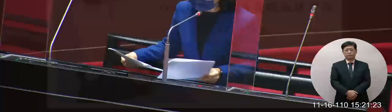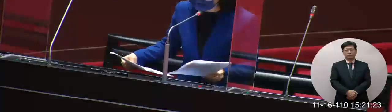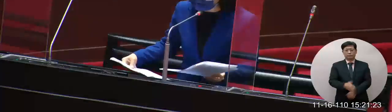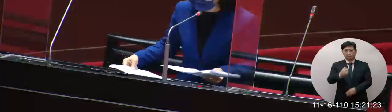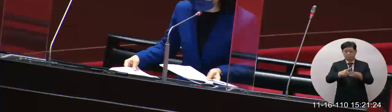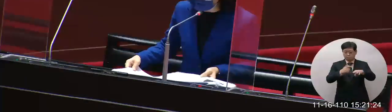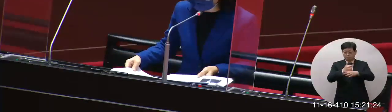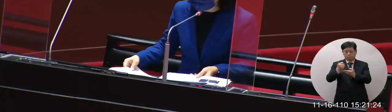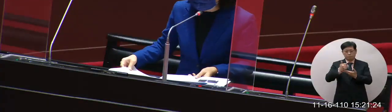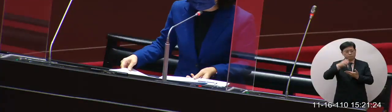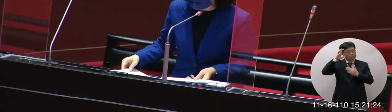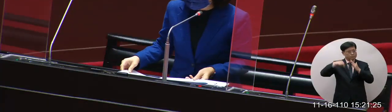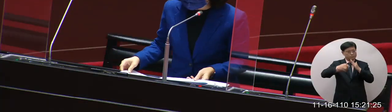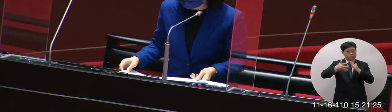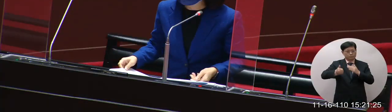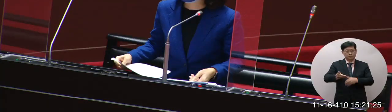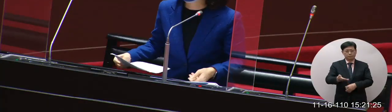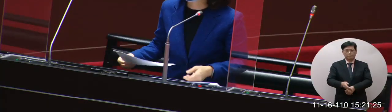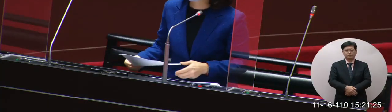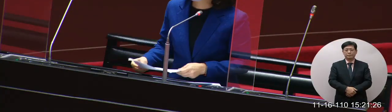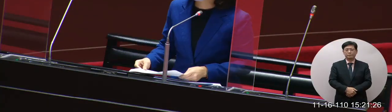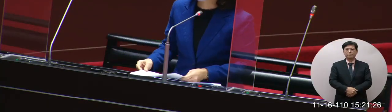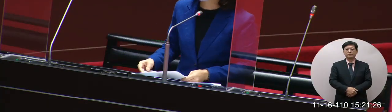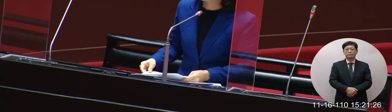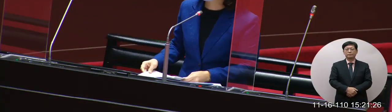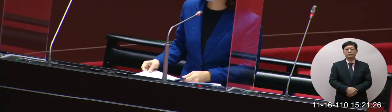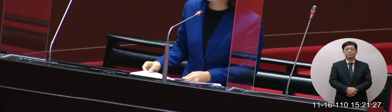我們麻煩請蘇院長請蘇院長